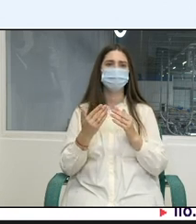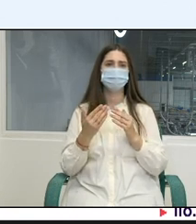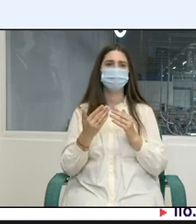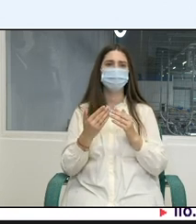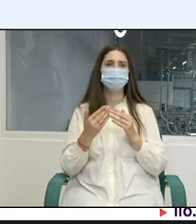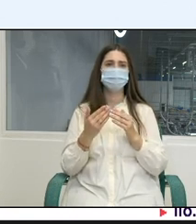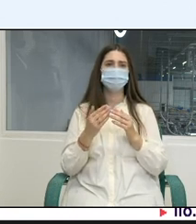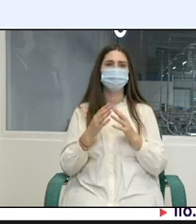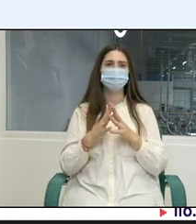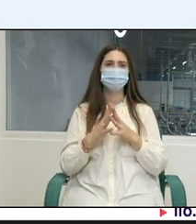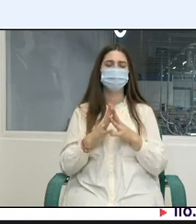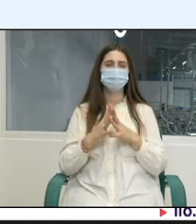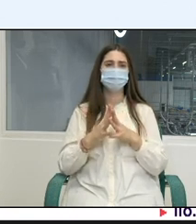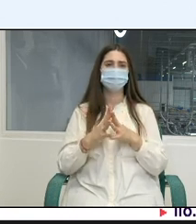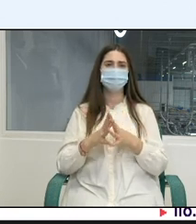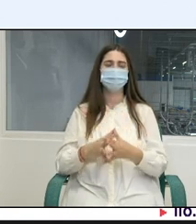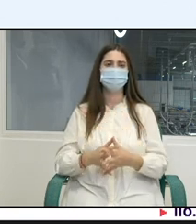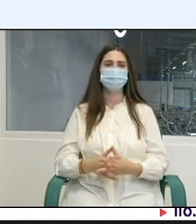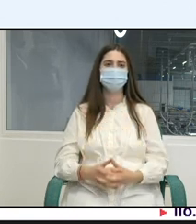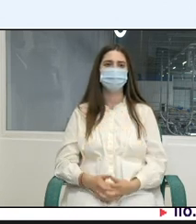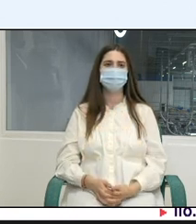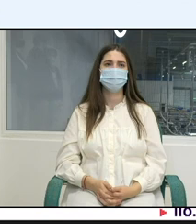ale Agenției Naționale pe care le